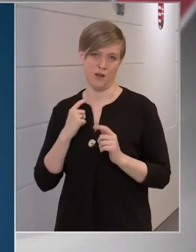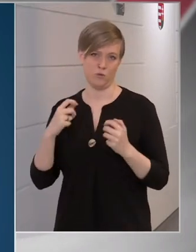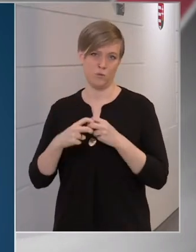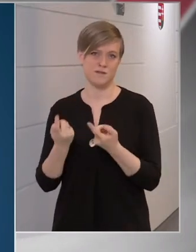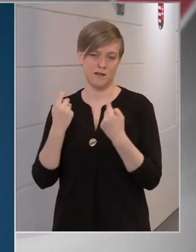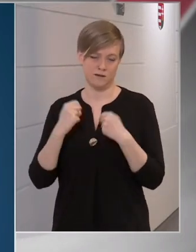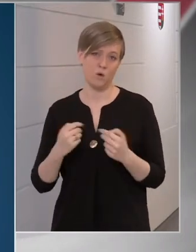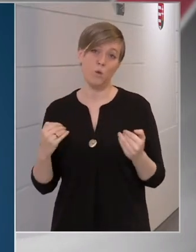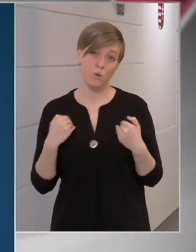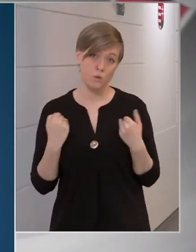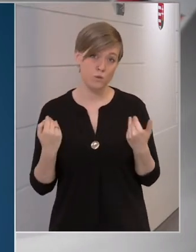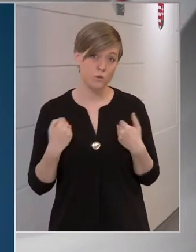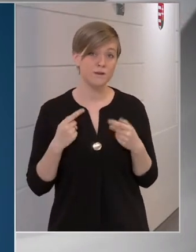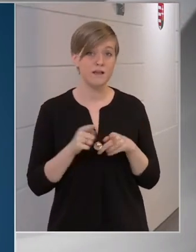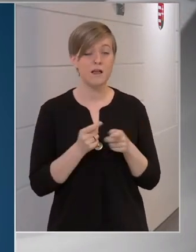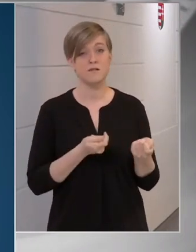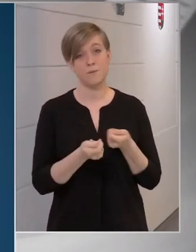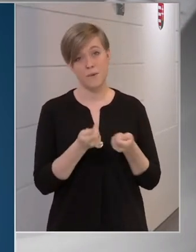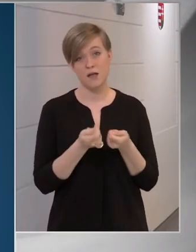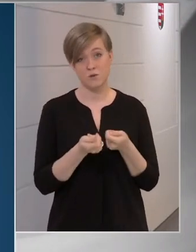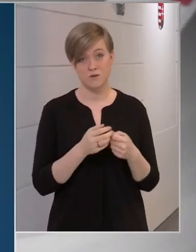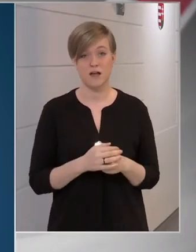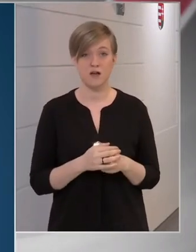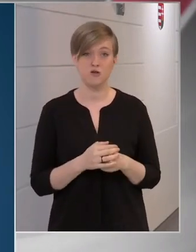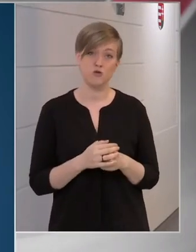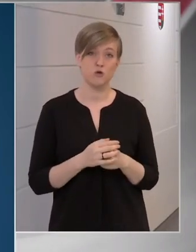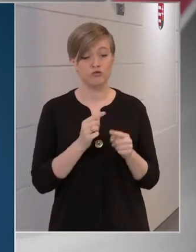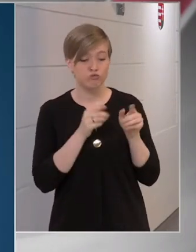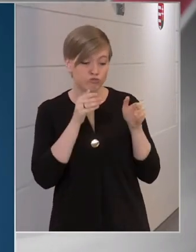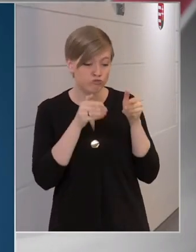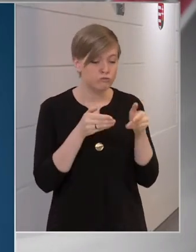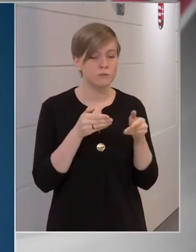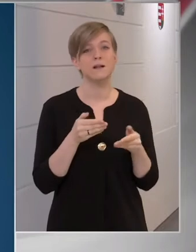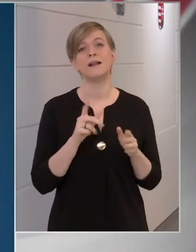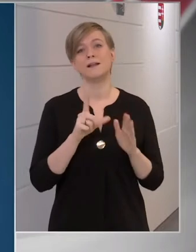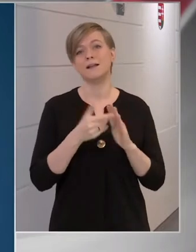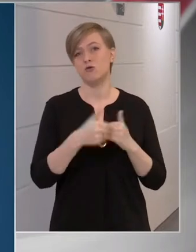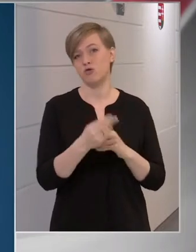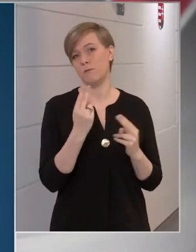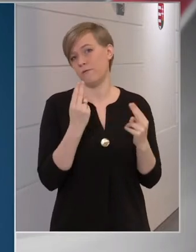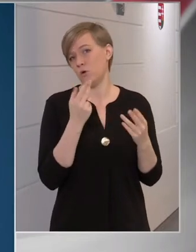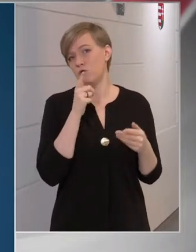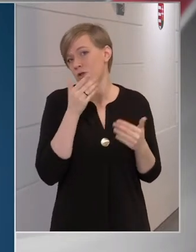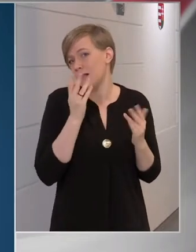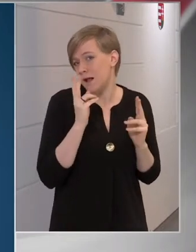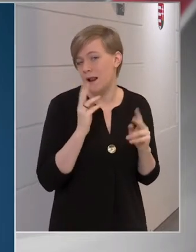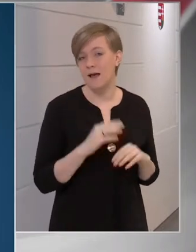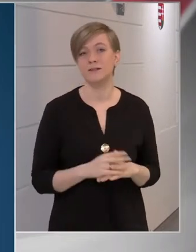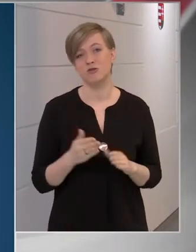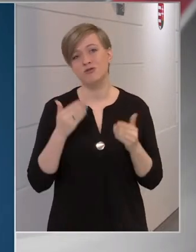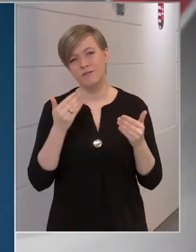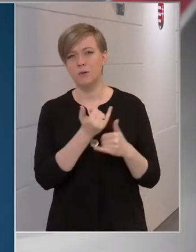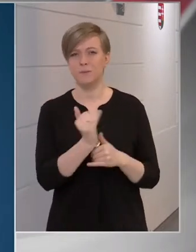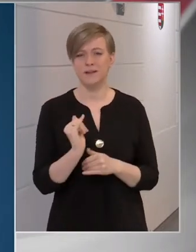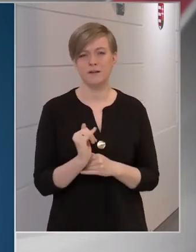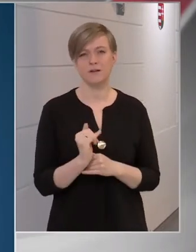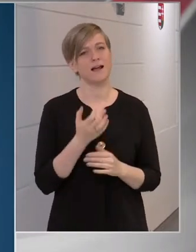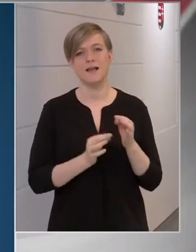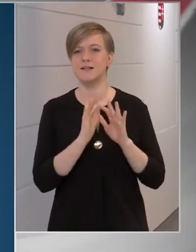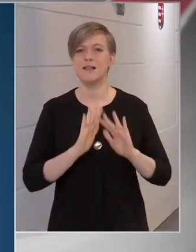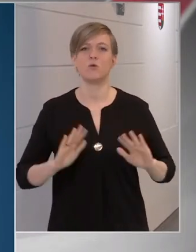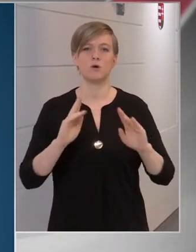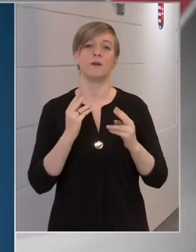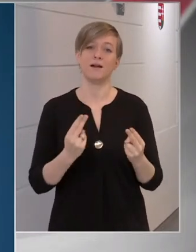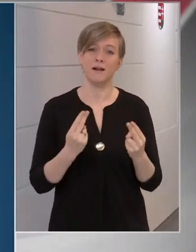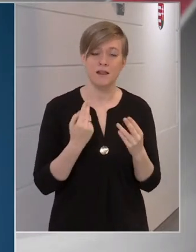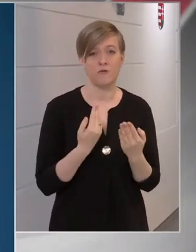tehát örülünk annak, hogy ilyen szabályozásokon lepecselnek, lehet, hogy ennek később majd lesz is jelentőség, és azt kívánom mindannyiunknak és egész Európának,